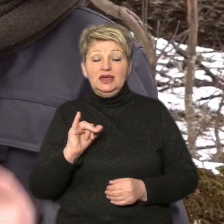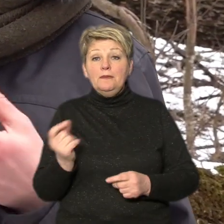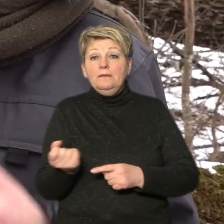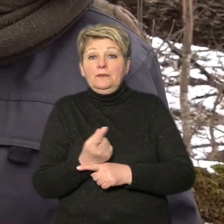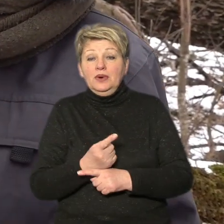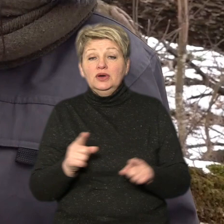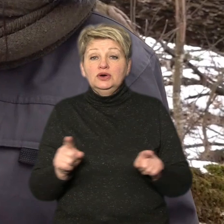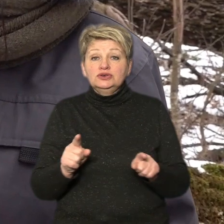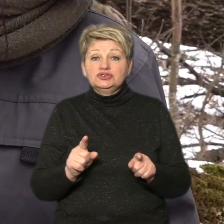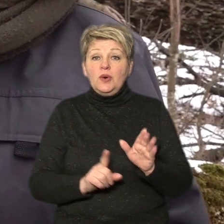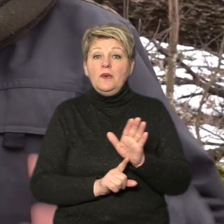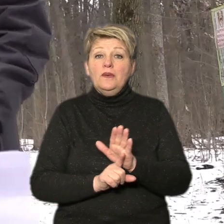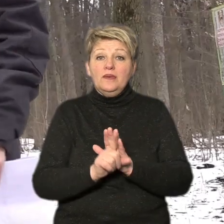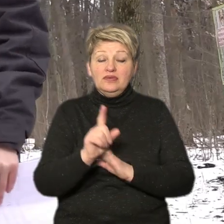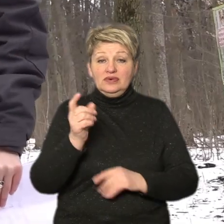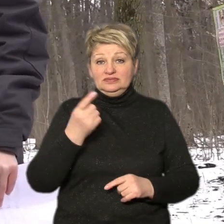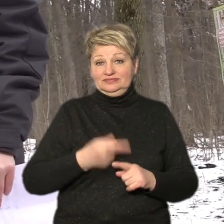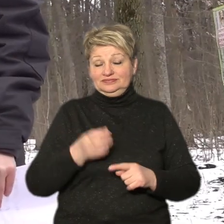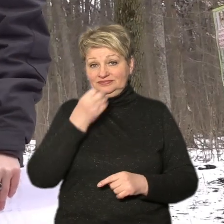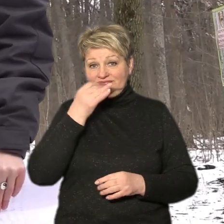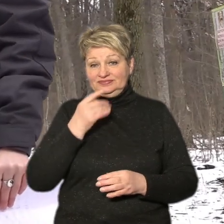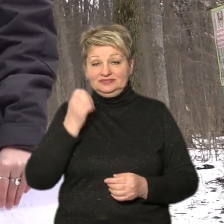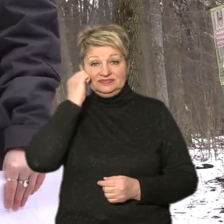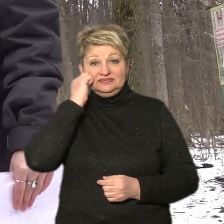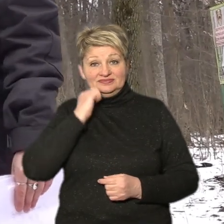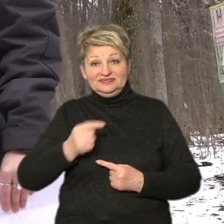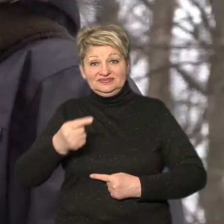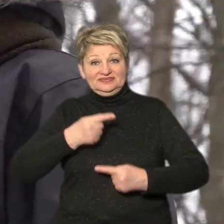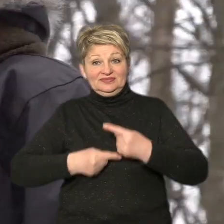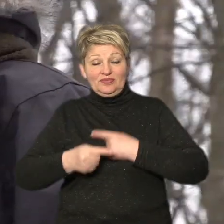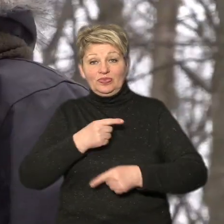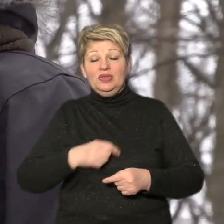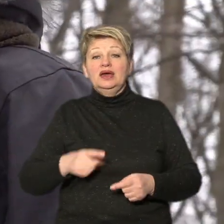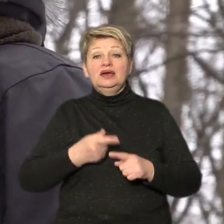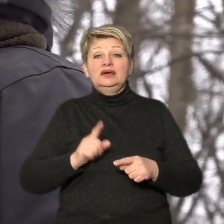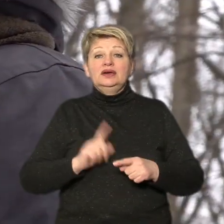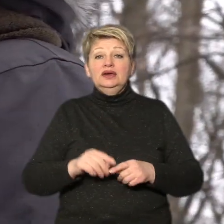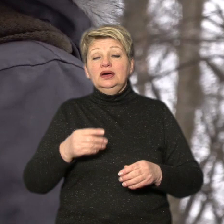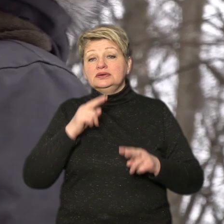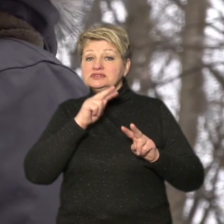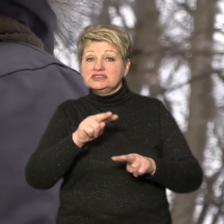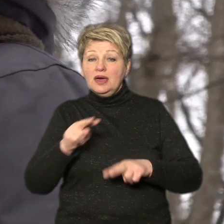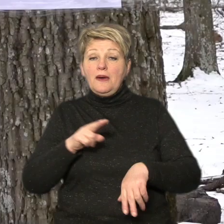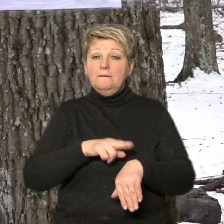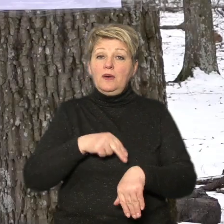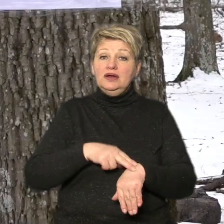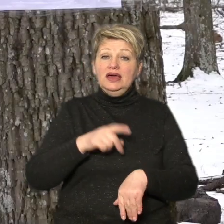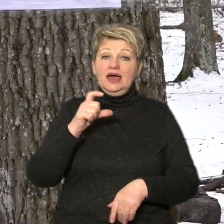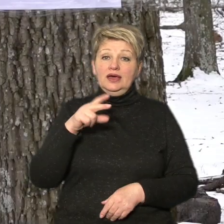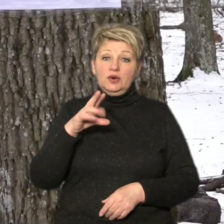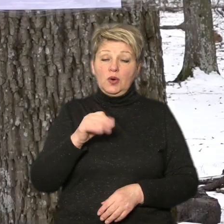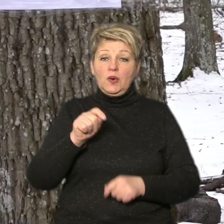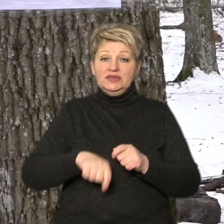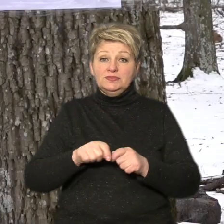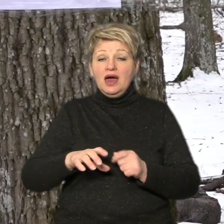трошки починає старіти популяція. За дотриманням вимоги воєнного часу допомагатиме стежити поліція та екоінспекція. А всіх